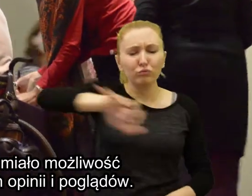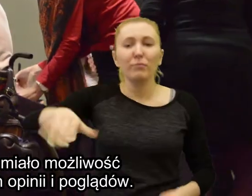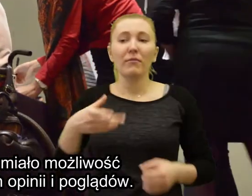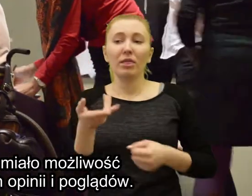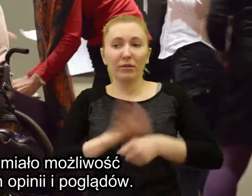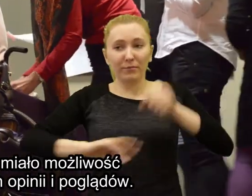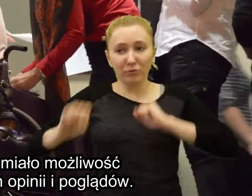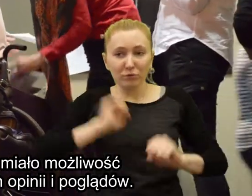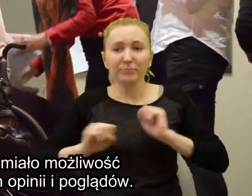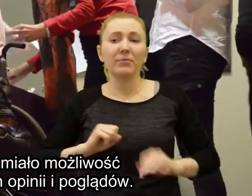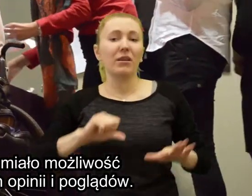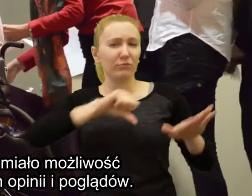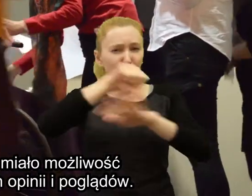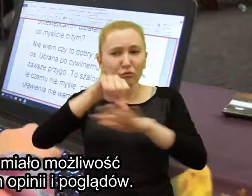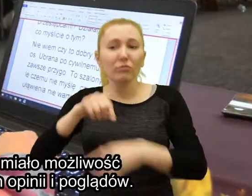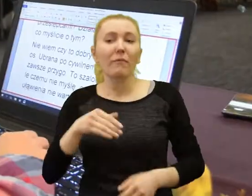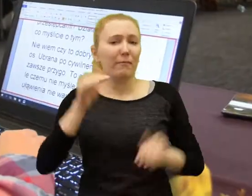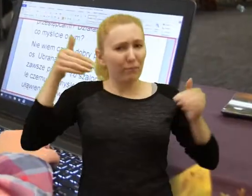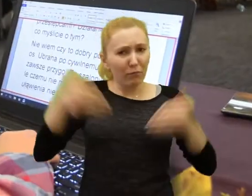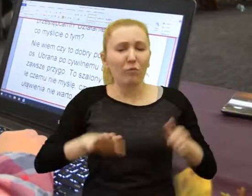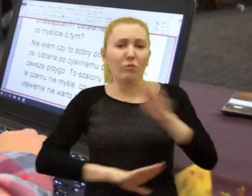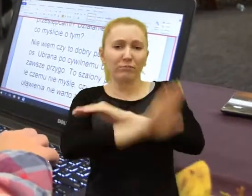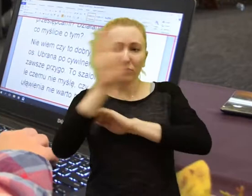przedstawienia swoich opinii i poglądów.